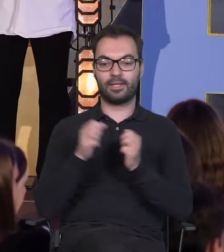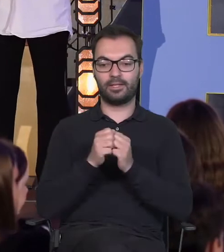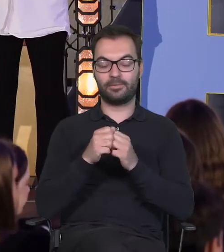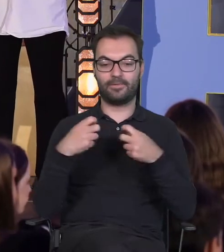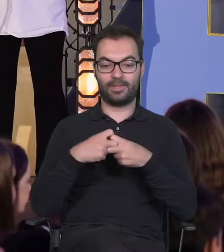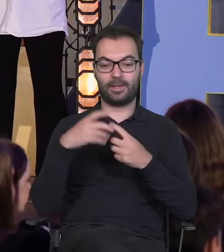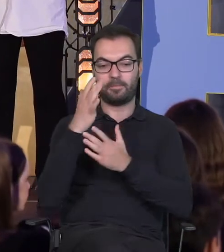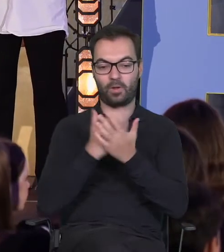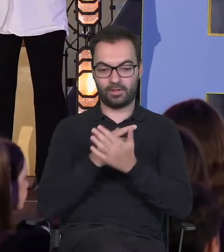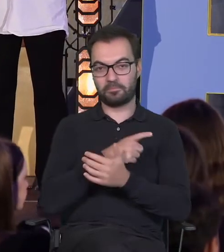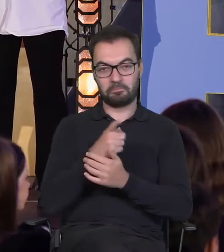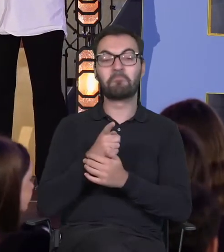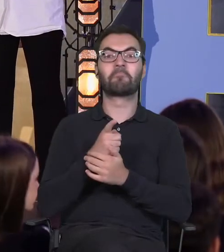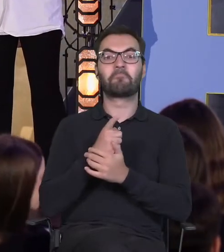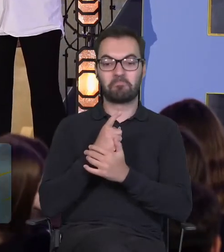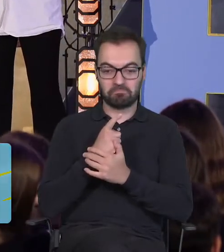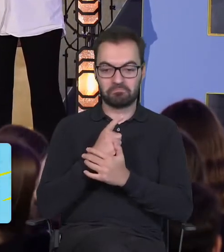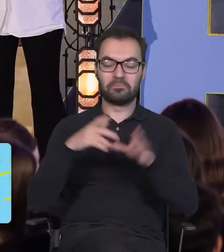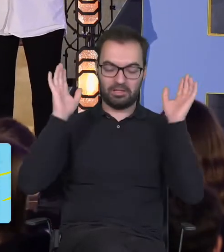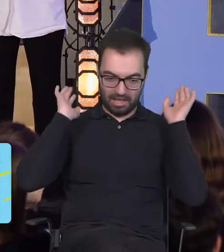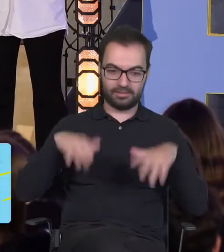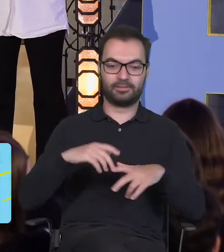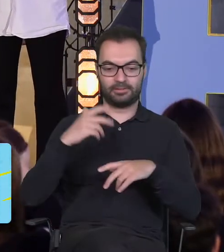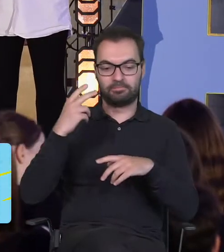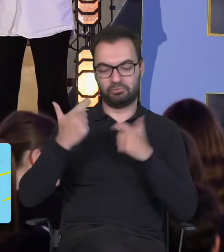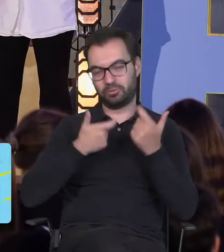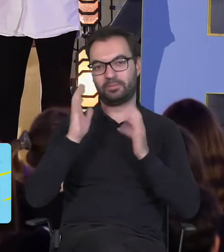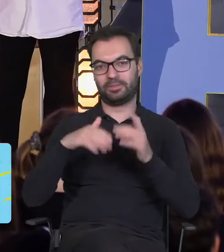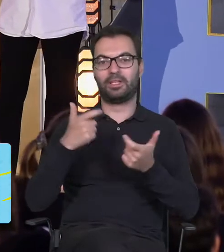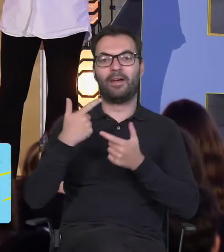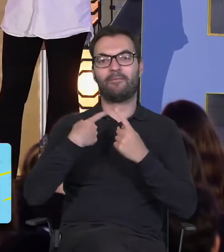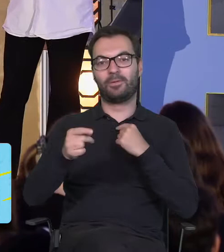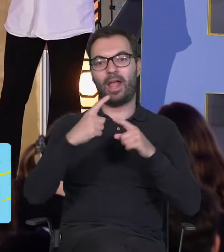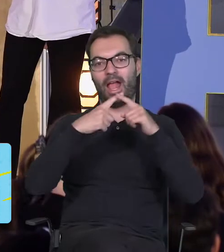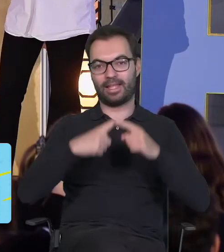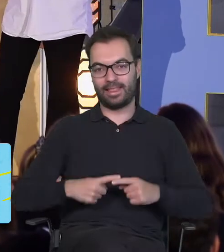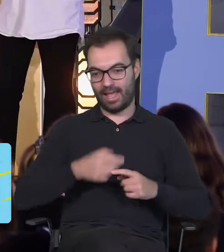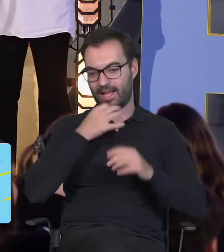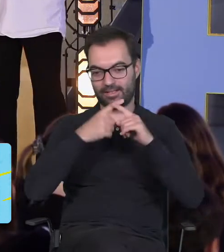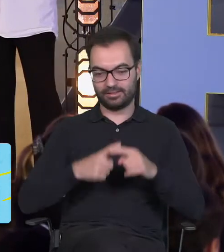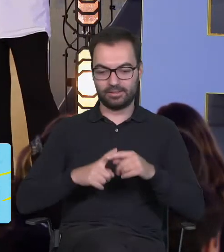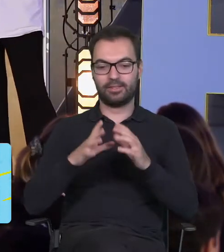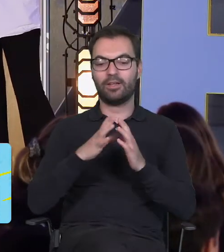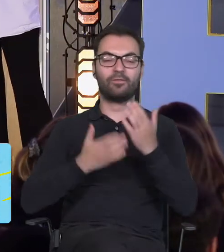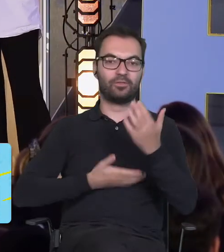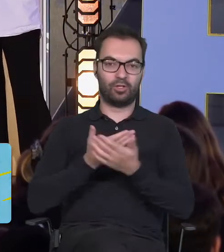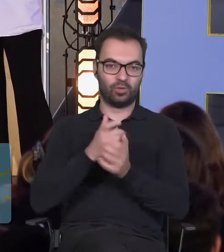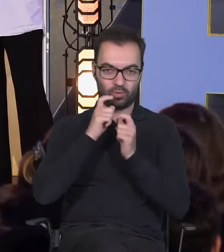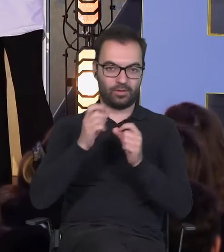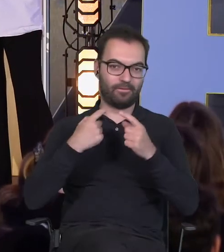internecie, stwierdziliśmy, zróbmy to. Wysłaliśmy ankietę, formularz zgłoszeniowy,